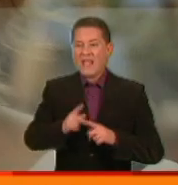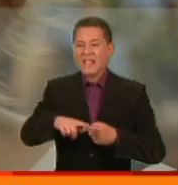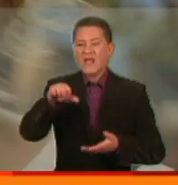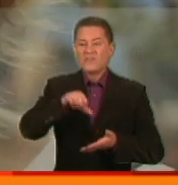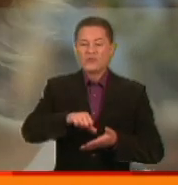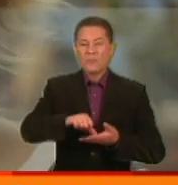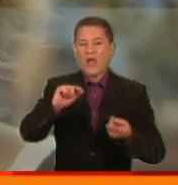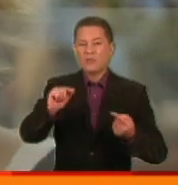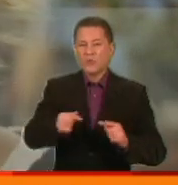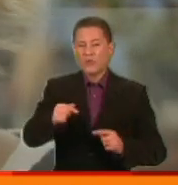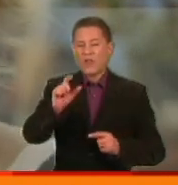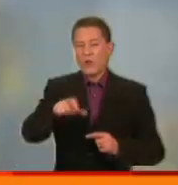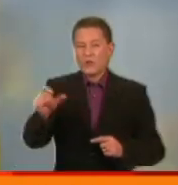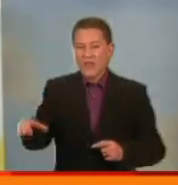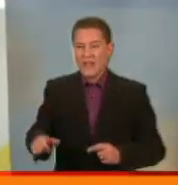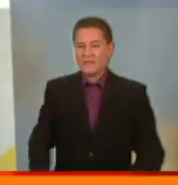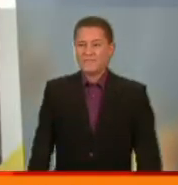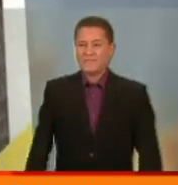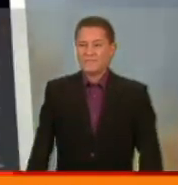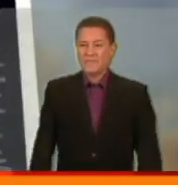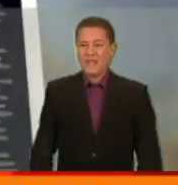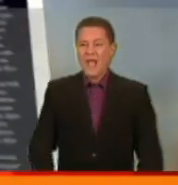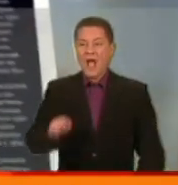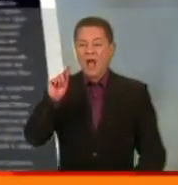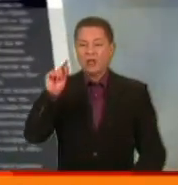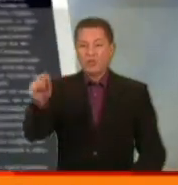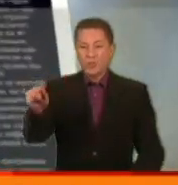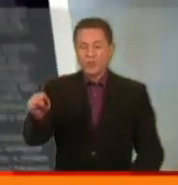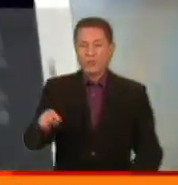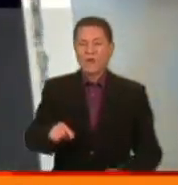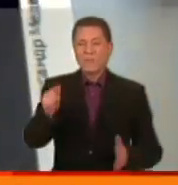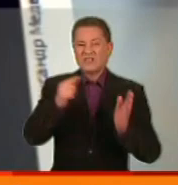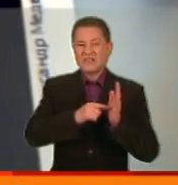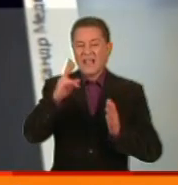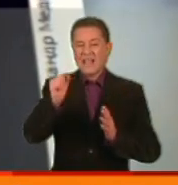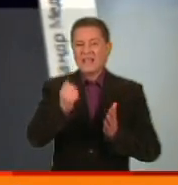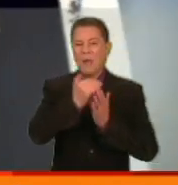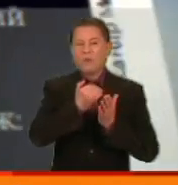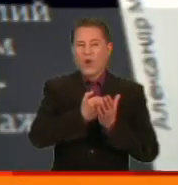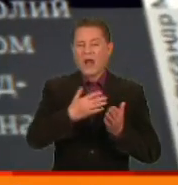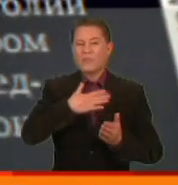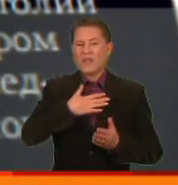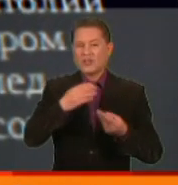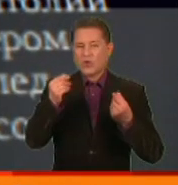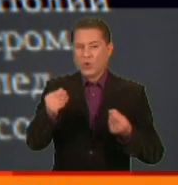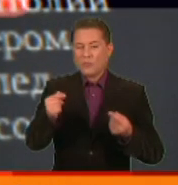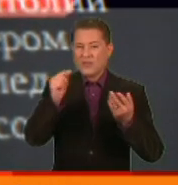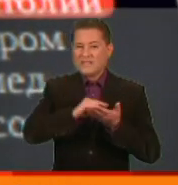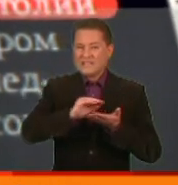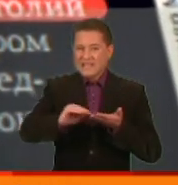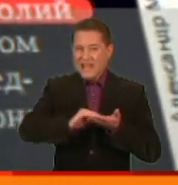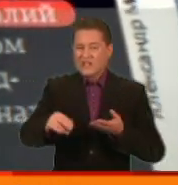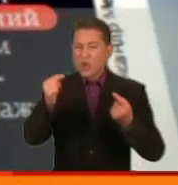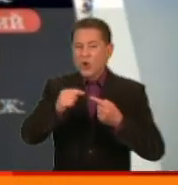він зараз чинний генпрокурор. Тут таки в статті Корби з посиланням на програму «Наші гроші» зазначені конкретні